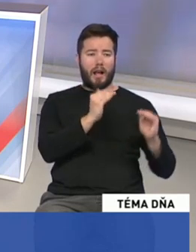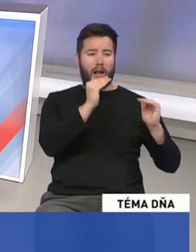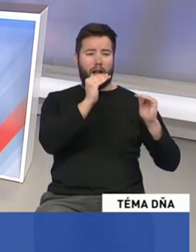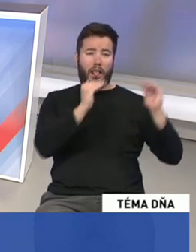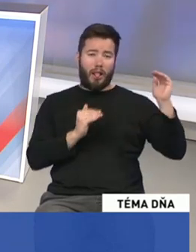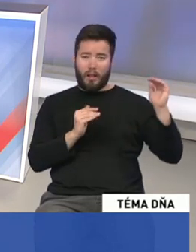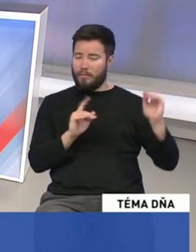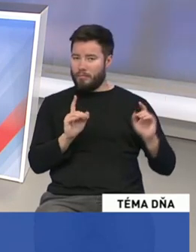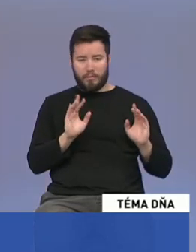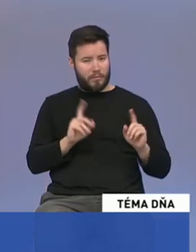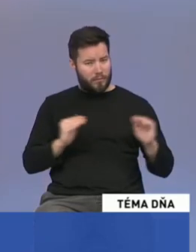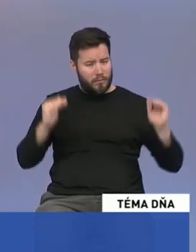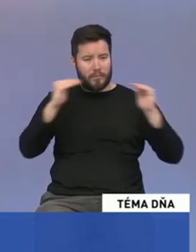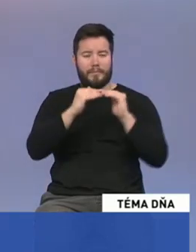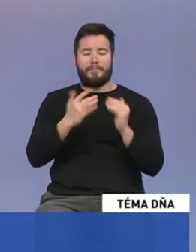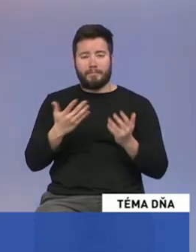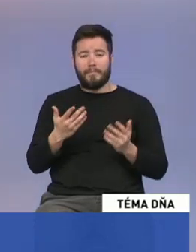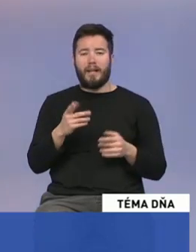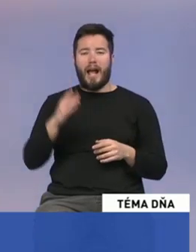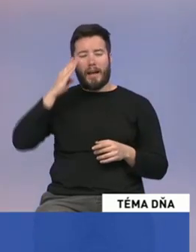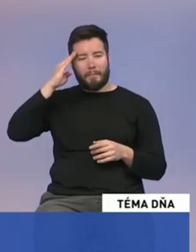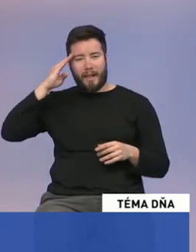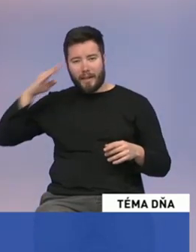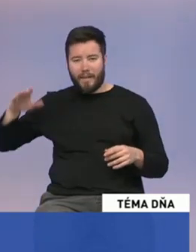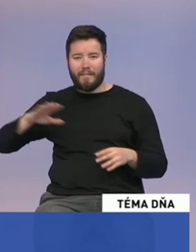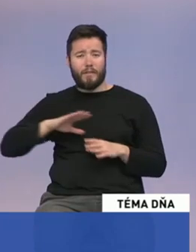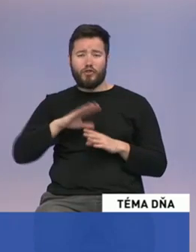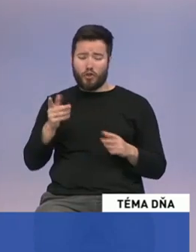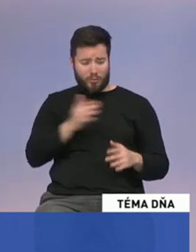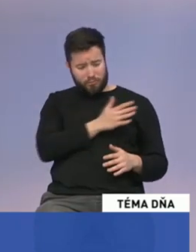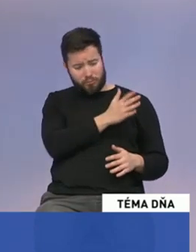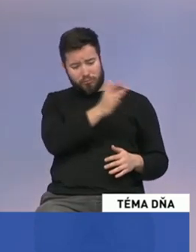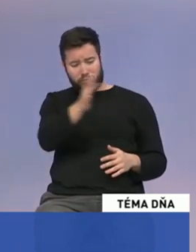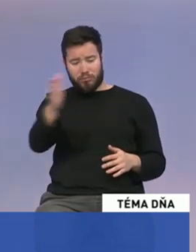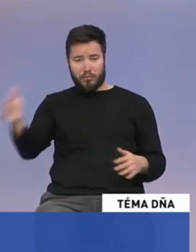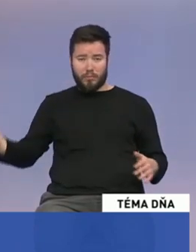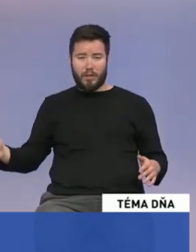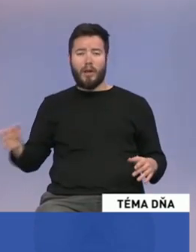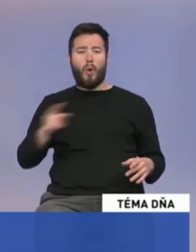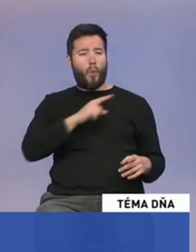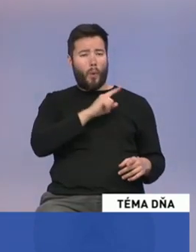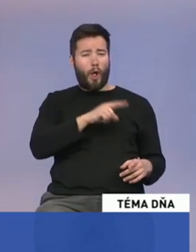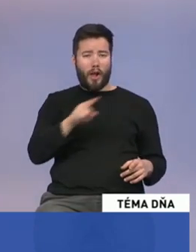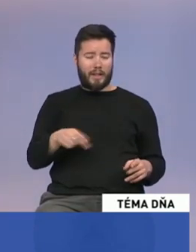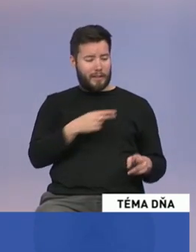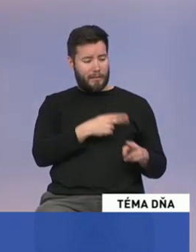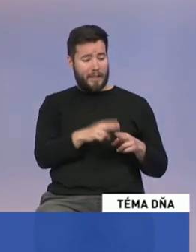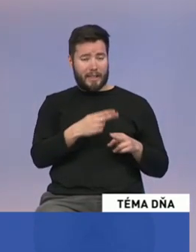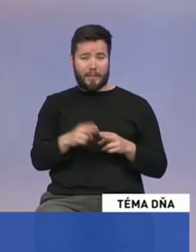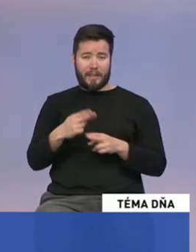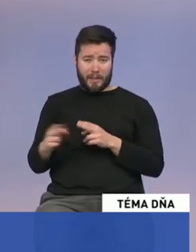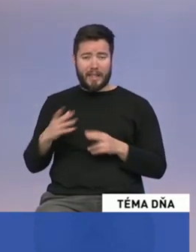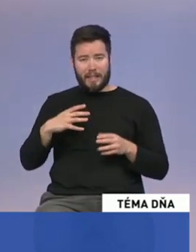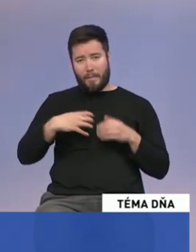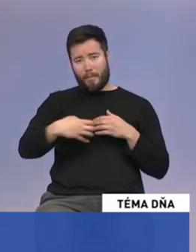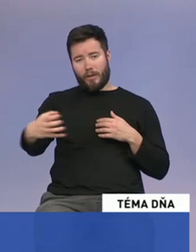či sa týka armády, všetky rezorty, ktoré sme mali, tak môžeme z osťou povedať, že sme naozaj tie úlohy splnili a teraz chceme v nich pokračovať.